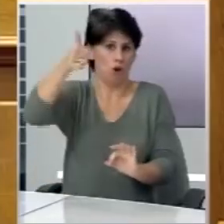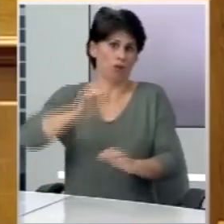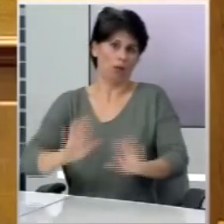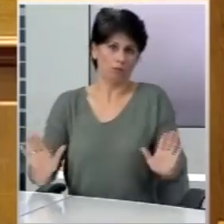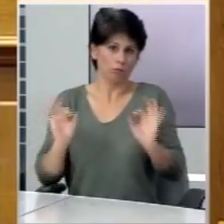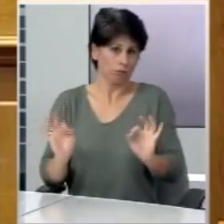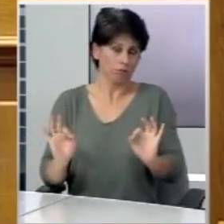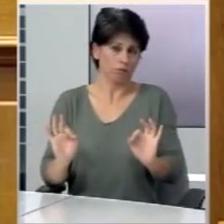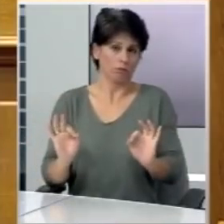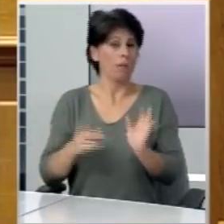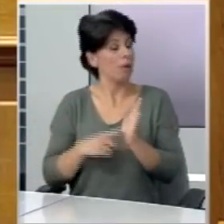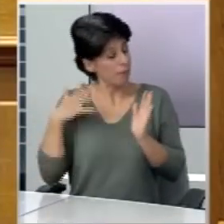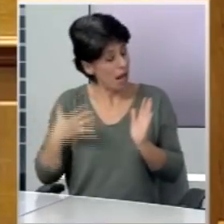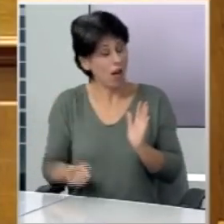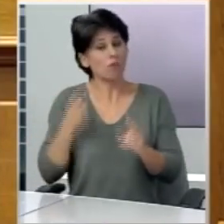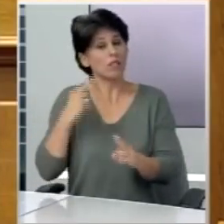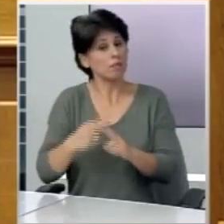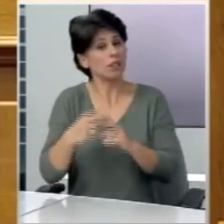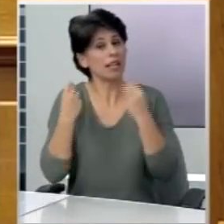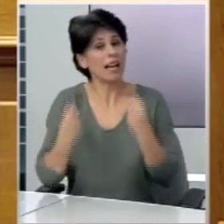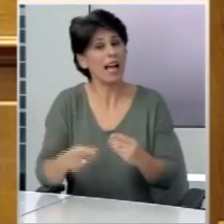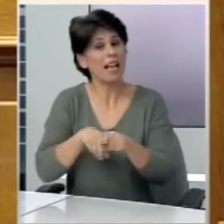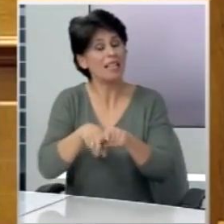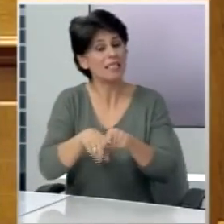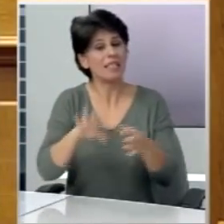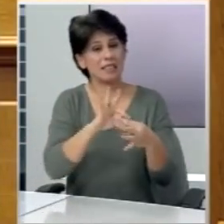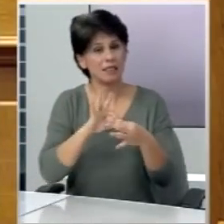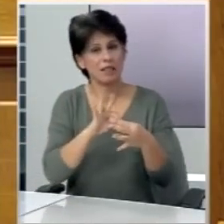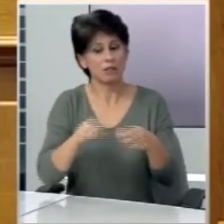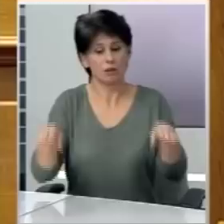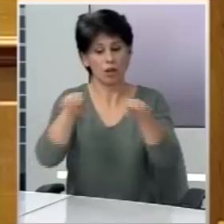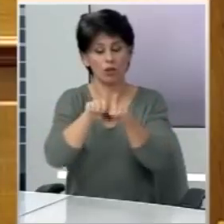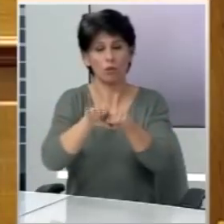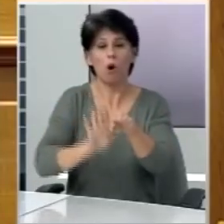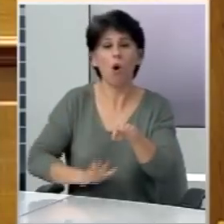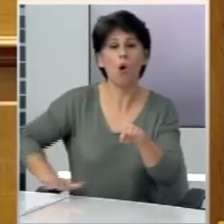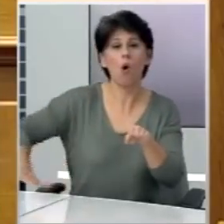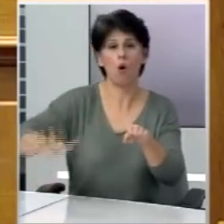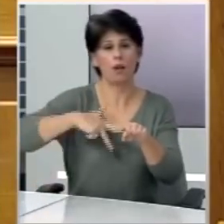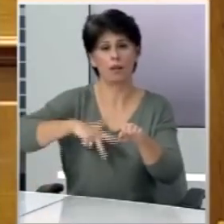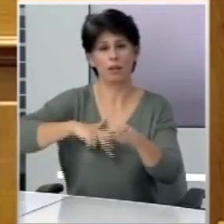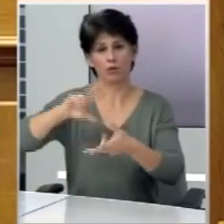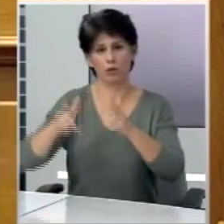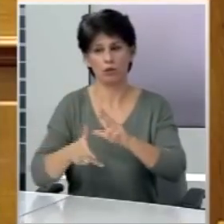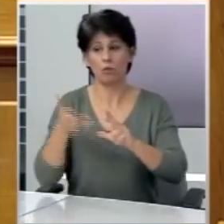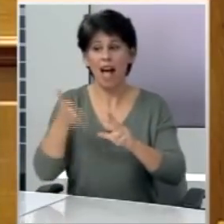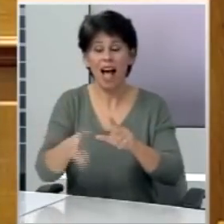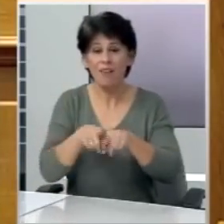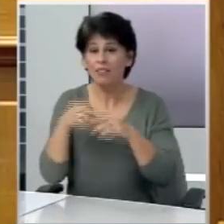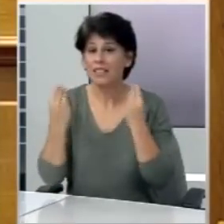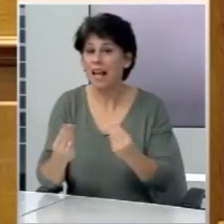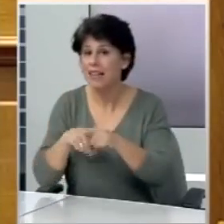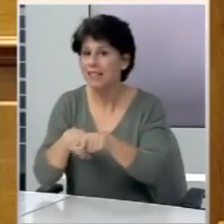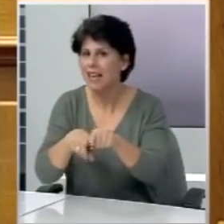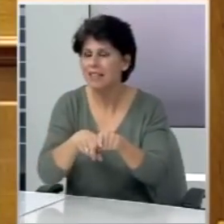βέβαια. Είναι σημαντικό να αναπτύξουμε τέτοιες σχέσεις συνεργασίας και ισοτιμίας με όλες τις χώρες του κόσμου. Αυτές οι σχέσεις